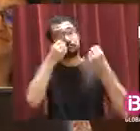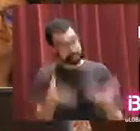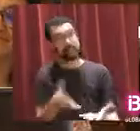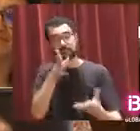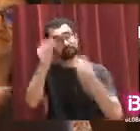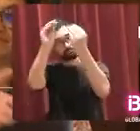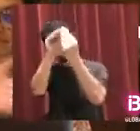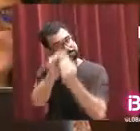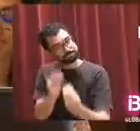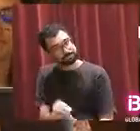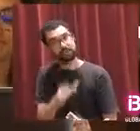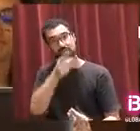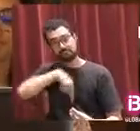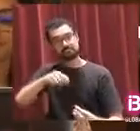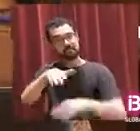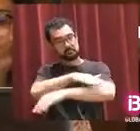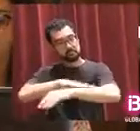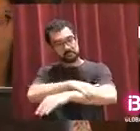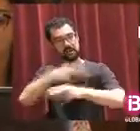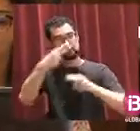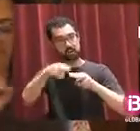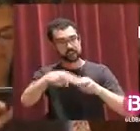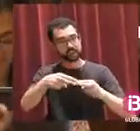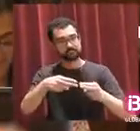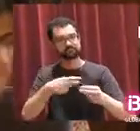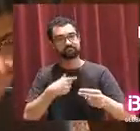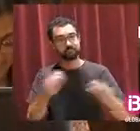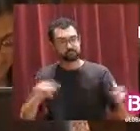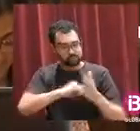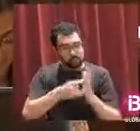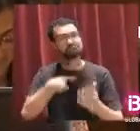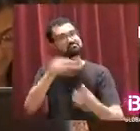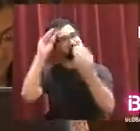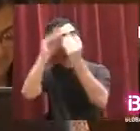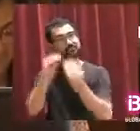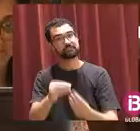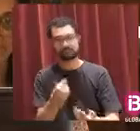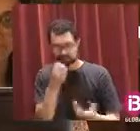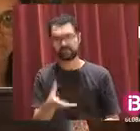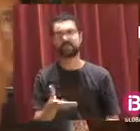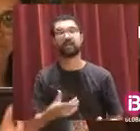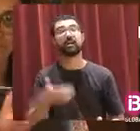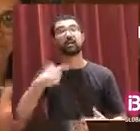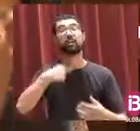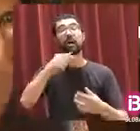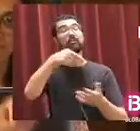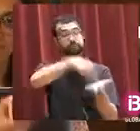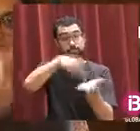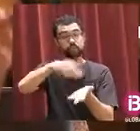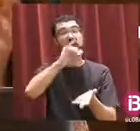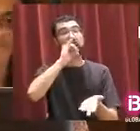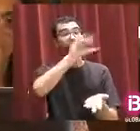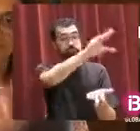nostra comunitat autònoma. Efectivament, farem el canvi en el pressupost, tot i que he de remarcar que tot el que s'ha recaptat en cànon durant la legislatura s'ha invertit ja en